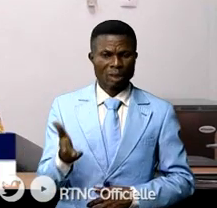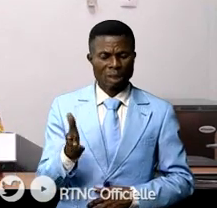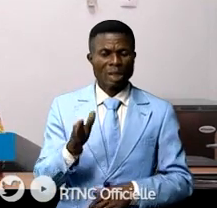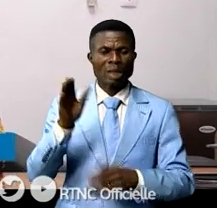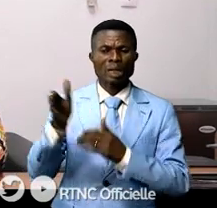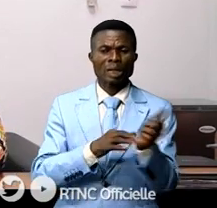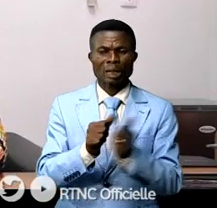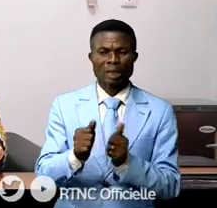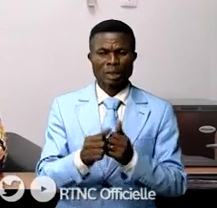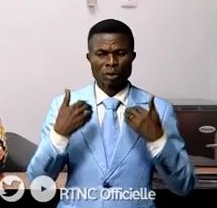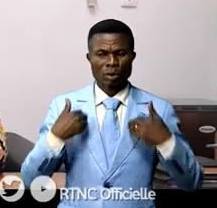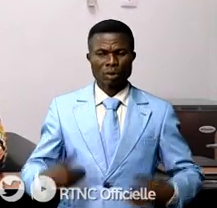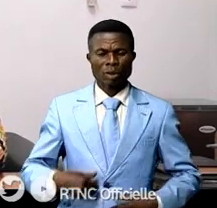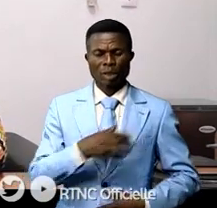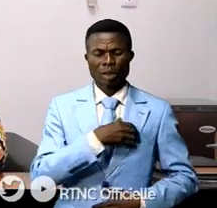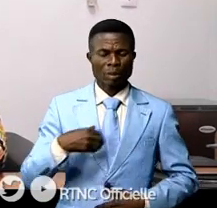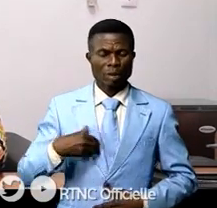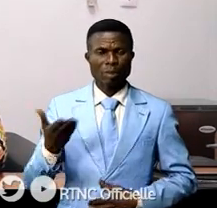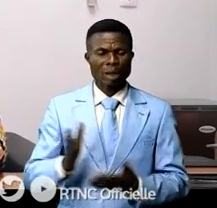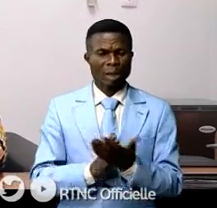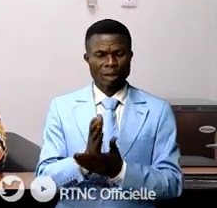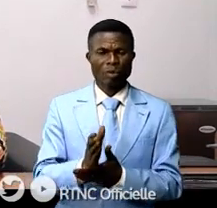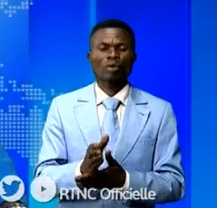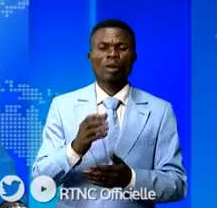constituent une forme grave des violences de droit ciné.